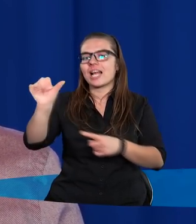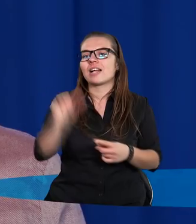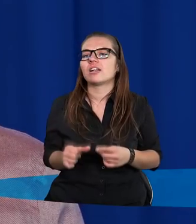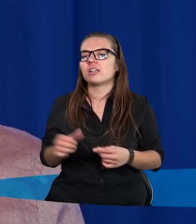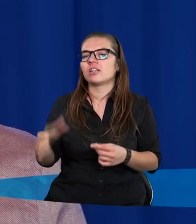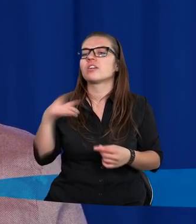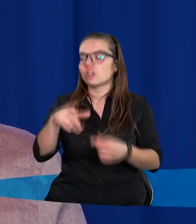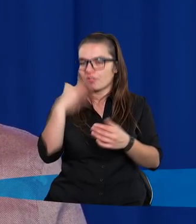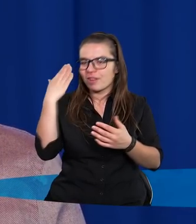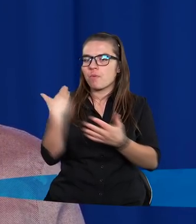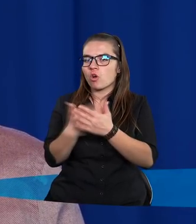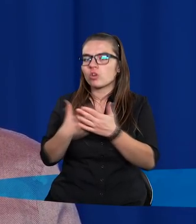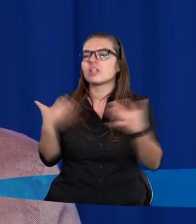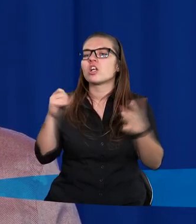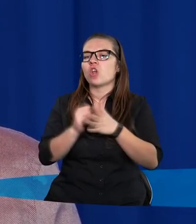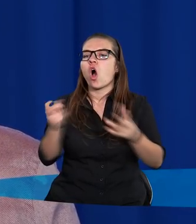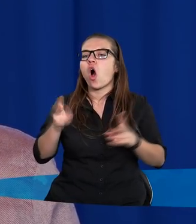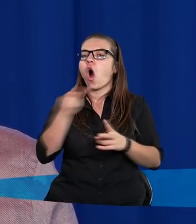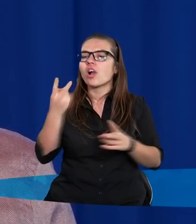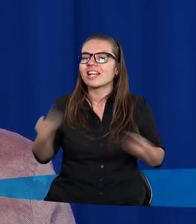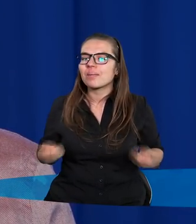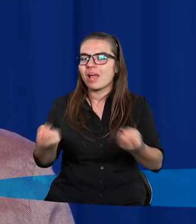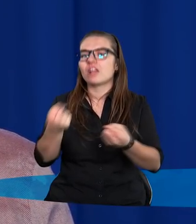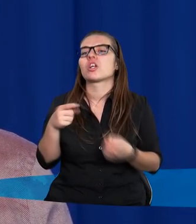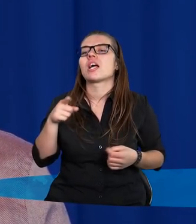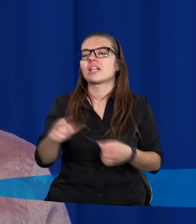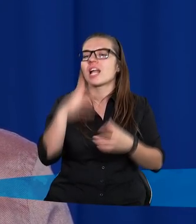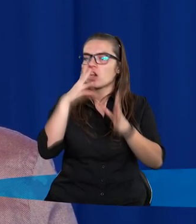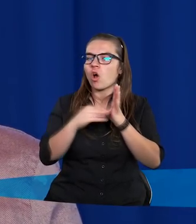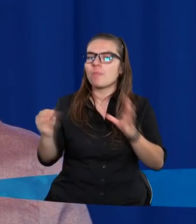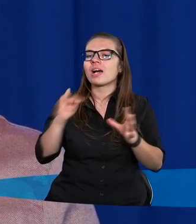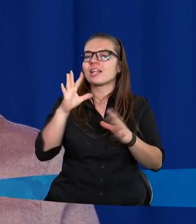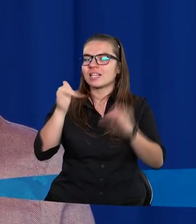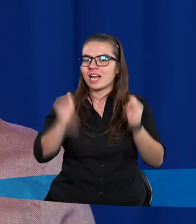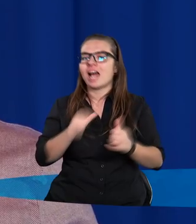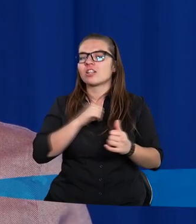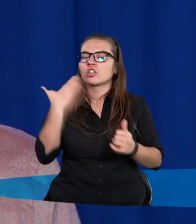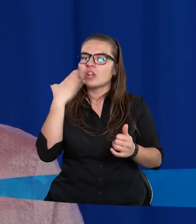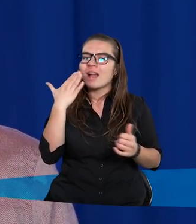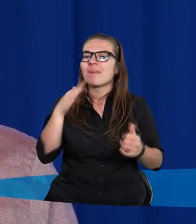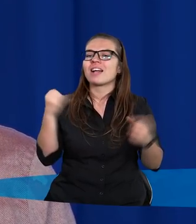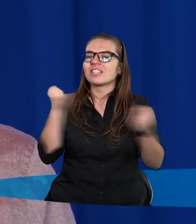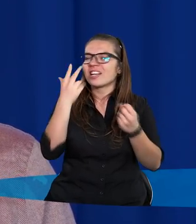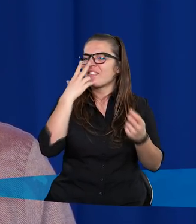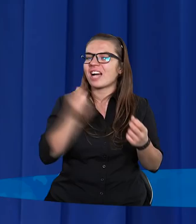Człowiek wie, po co żyje. Wie, dokąd zmierza. I ten obraz Boga staje się coraz wyraźniejszy.